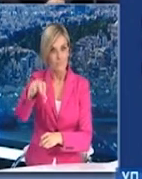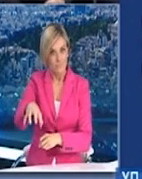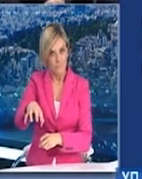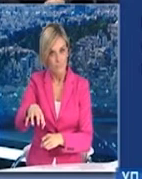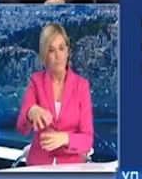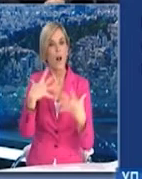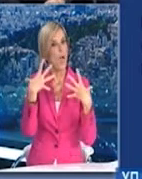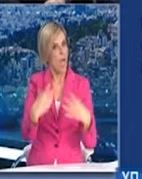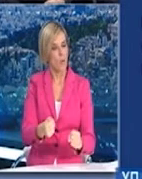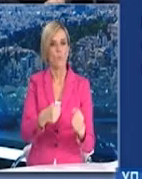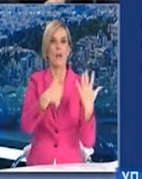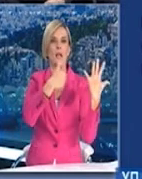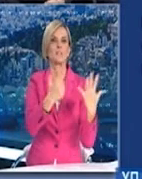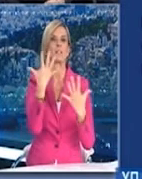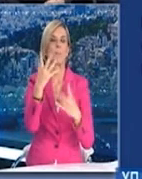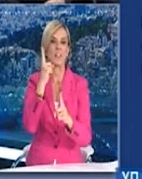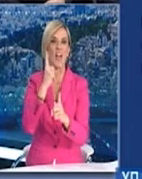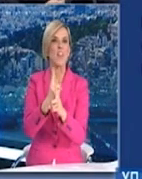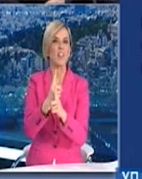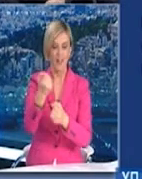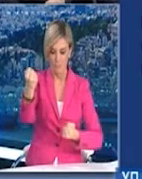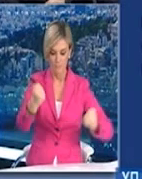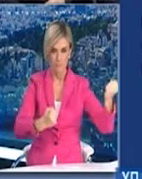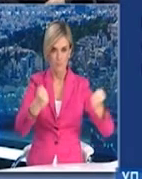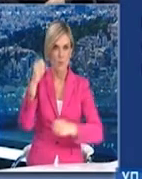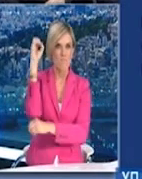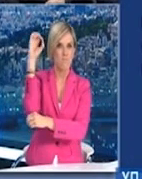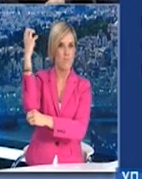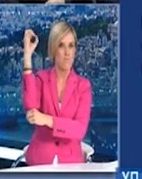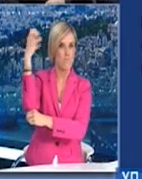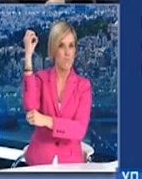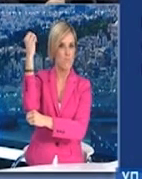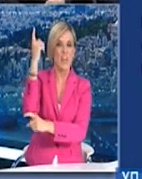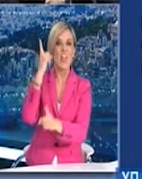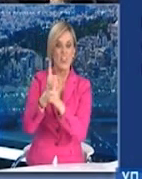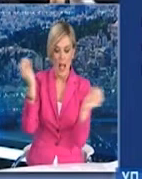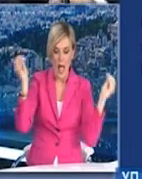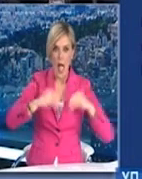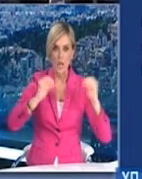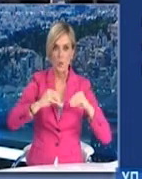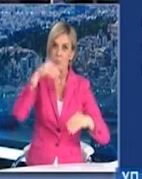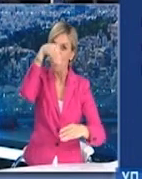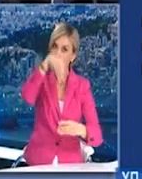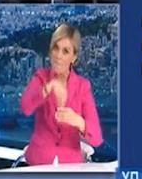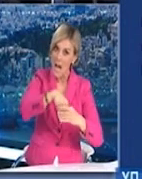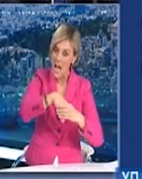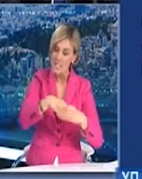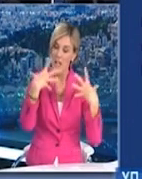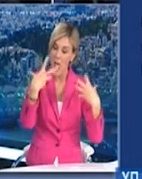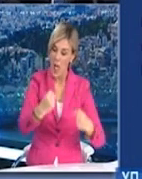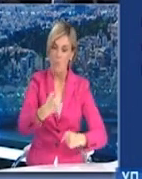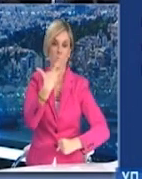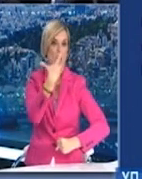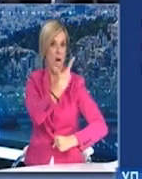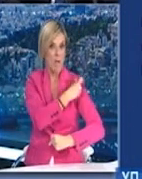κινητές ομάδες του Υπουργείου Υγείας και του ΕΟΔΗ, εντός 10 εργάσιμων ημερών,